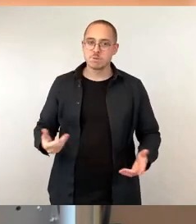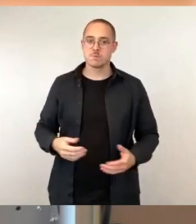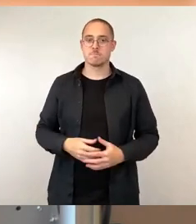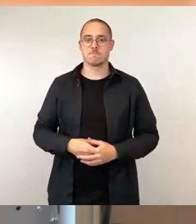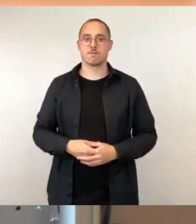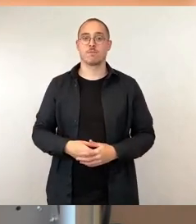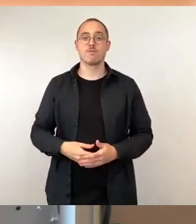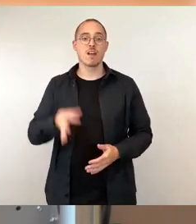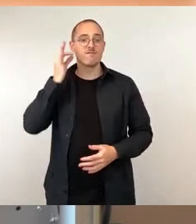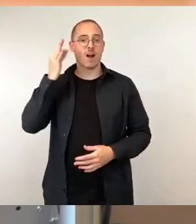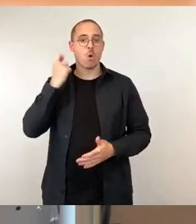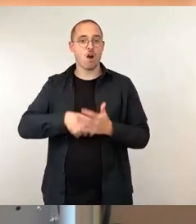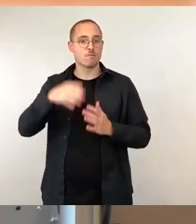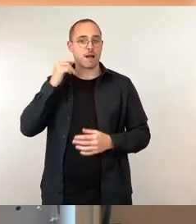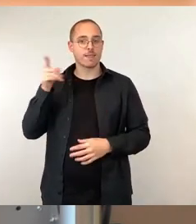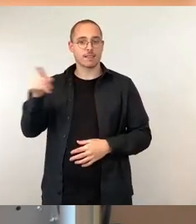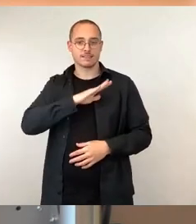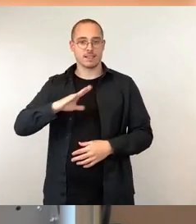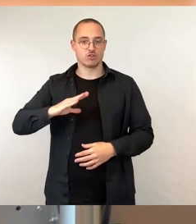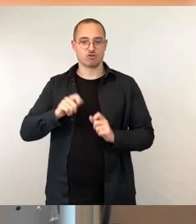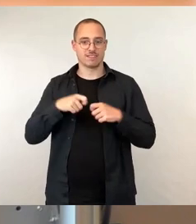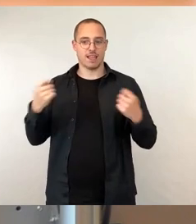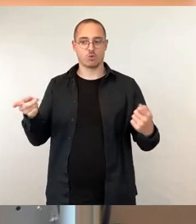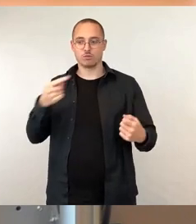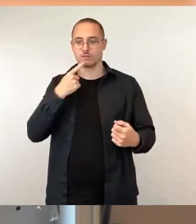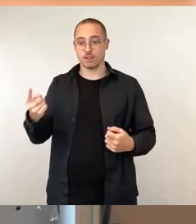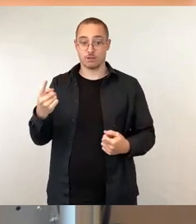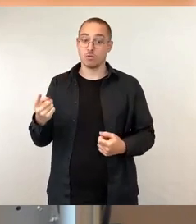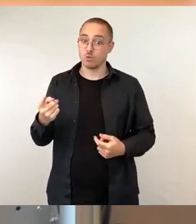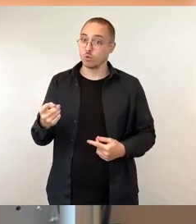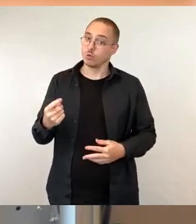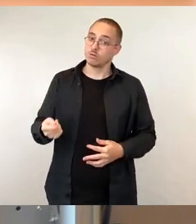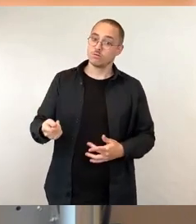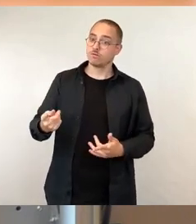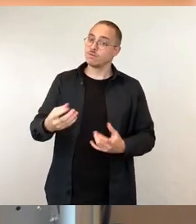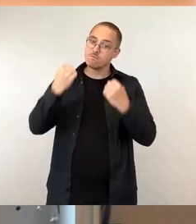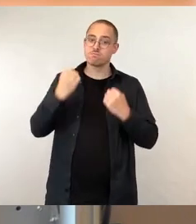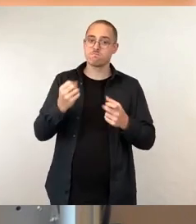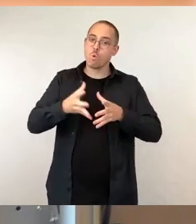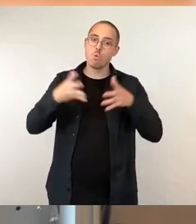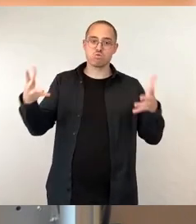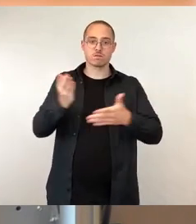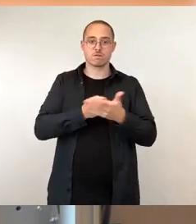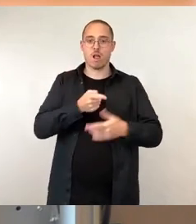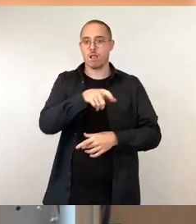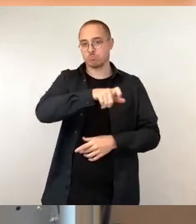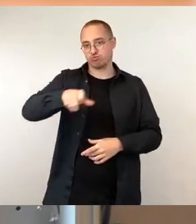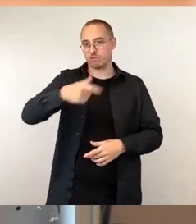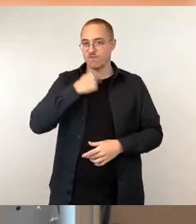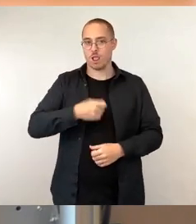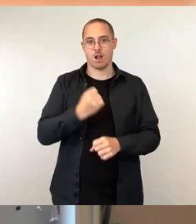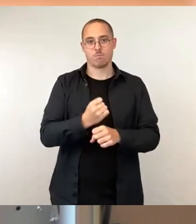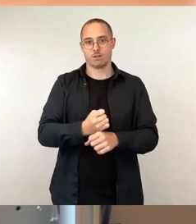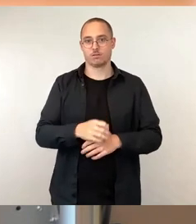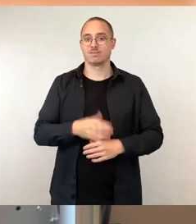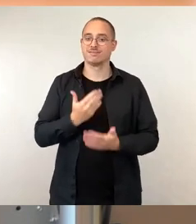allergrößte Teil der Menschen möchte arbeiten und es ist dringend geboten, die gesetzlichen Möglichkeiten des